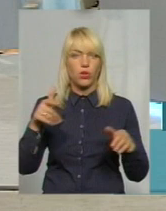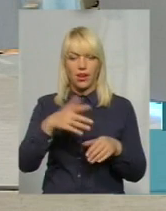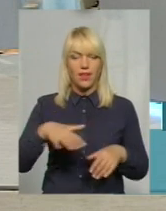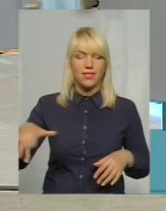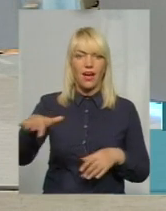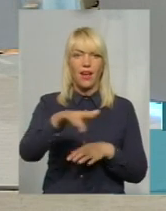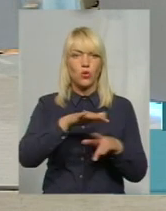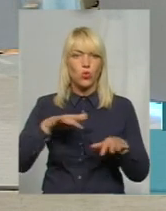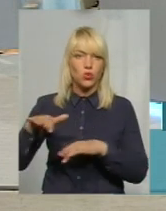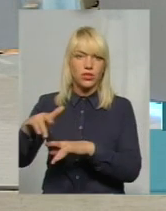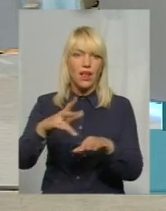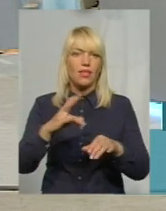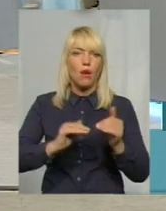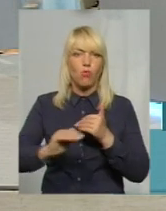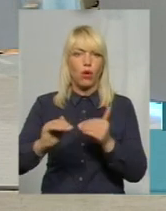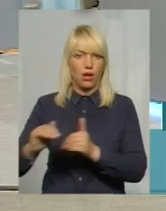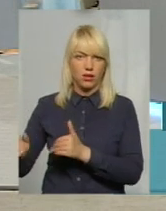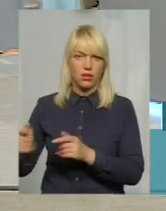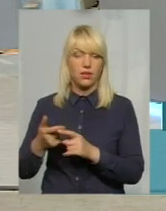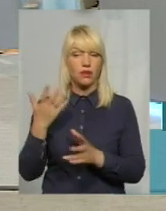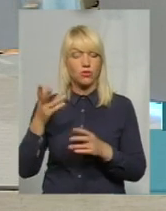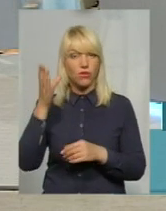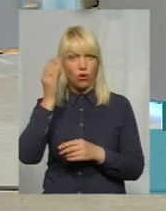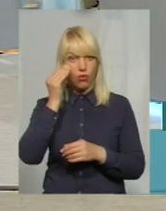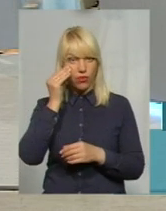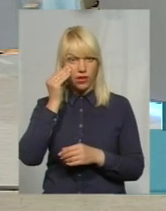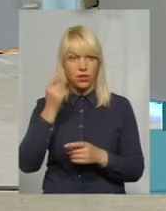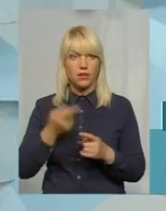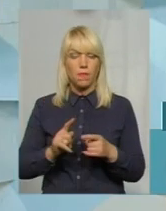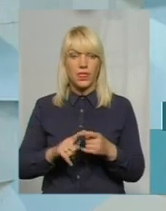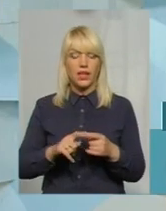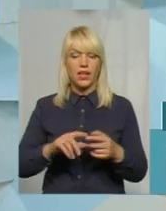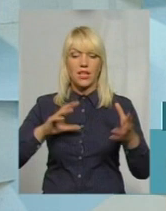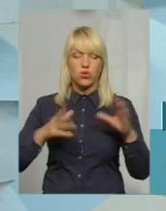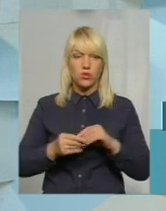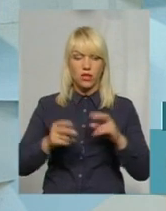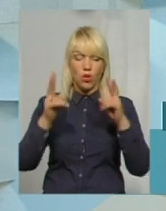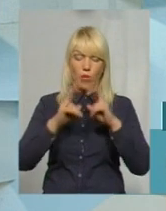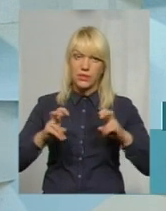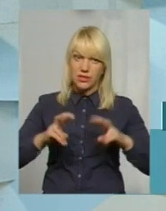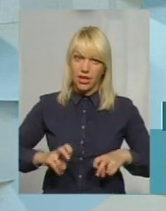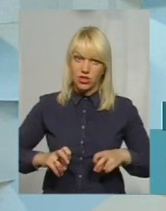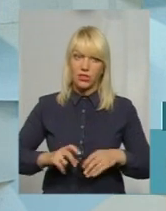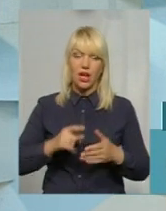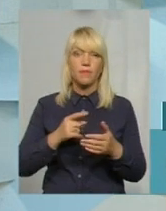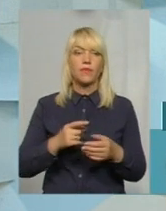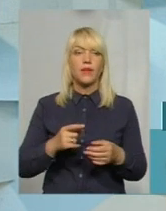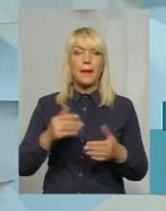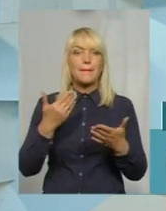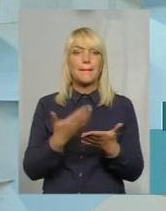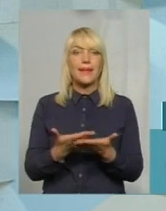рахувати по цих результатах обстеження, дослідження, біля